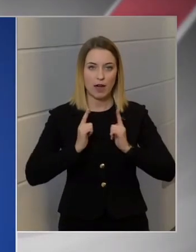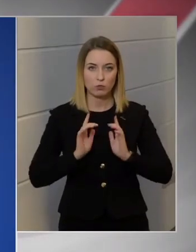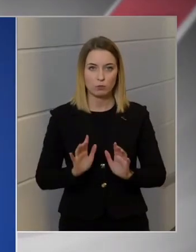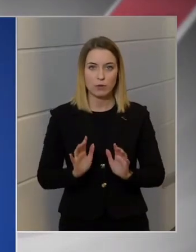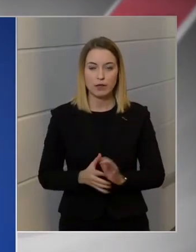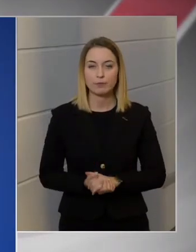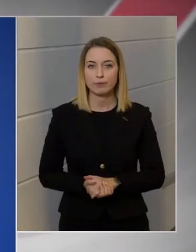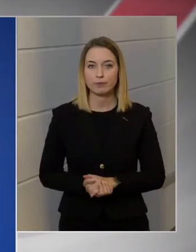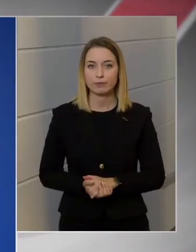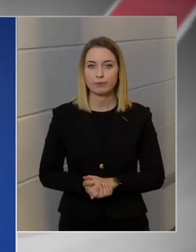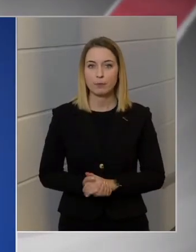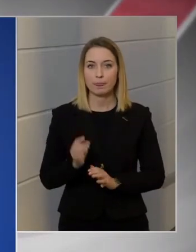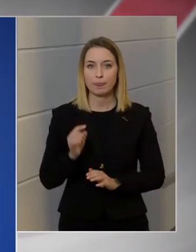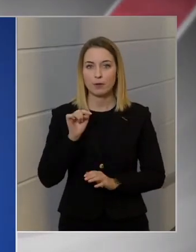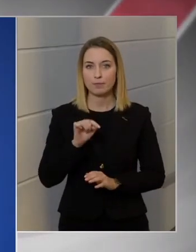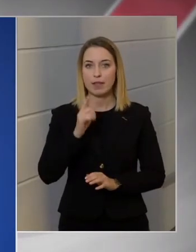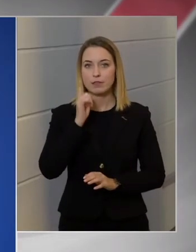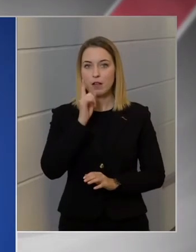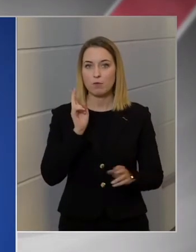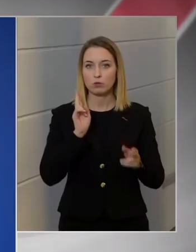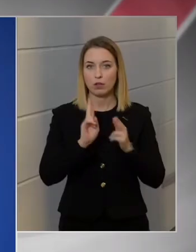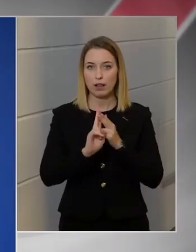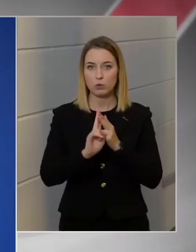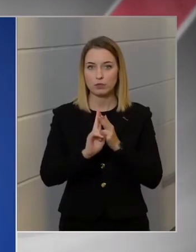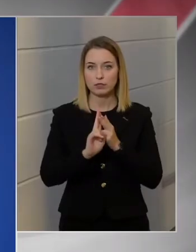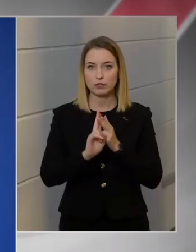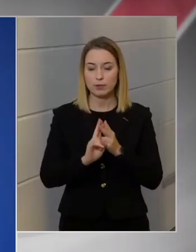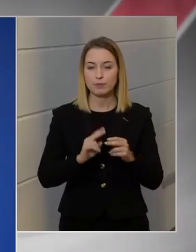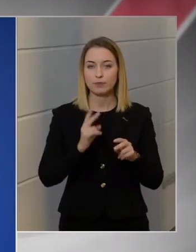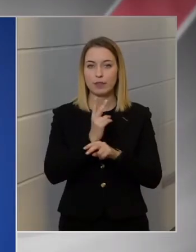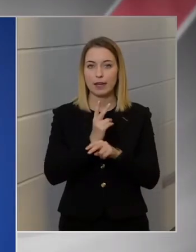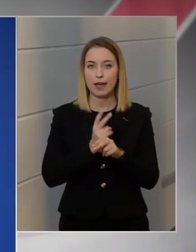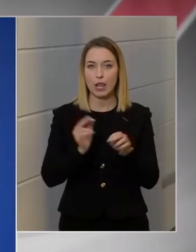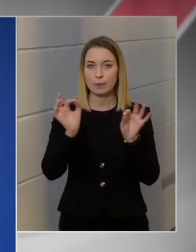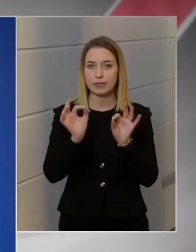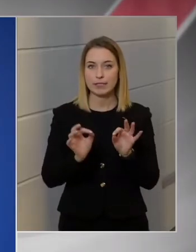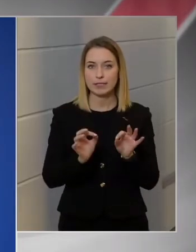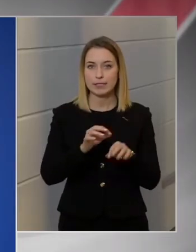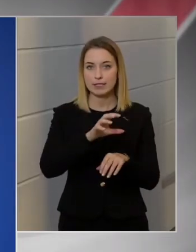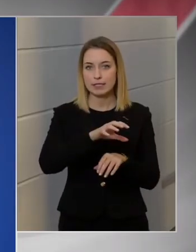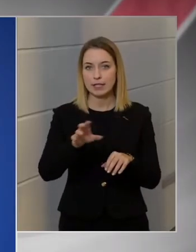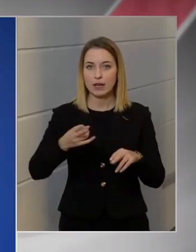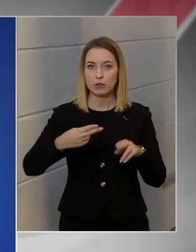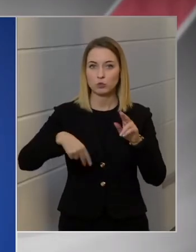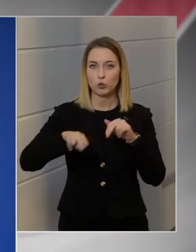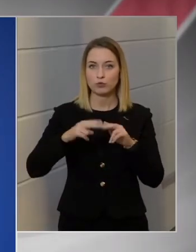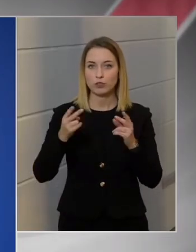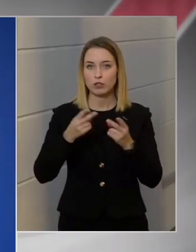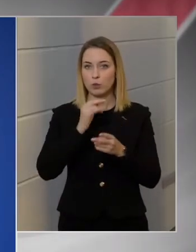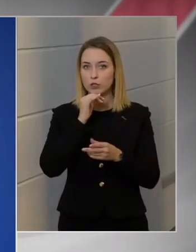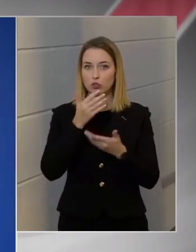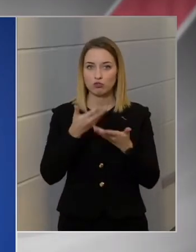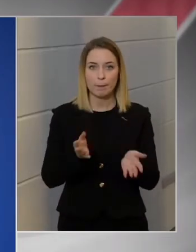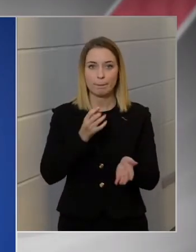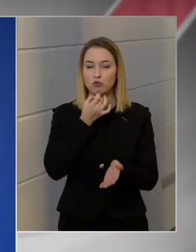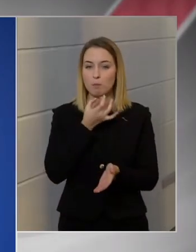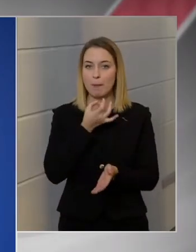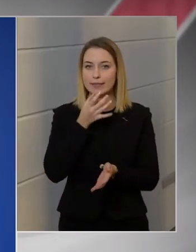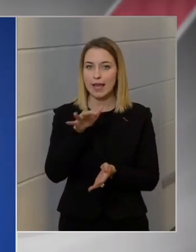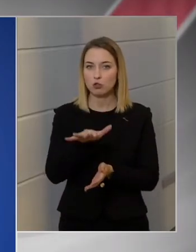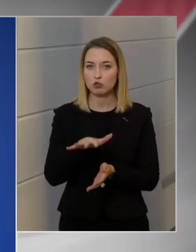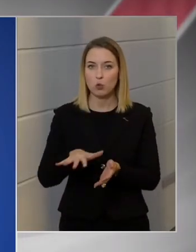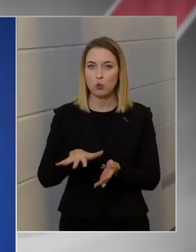meg, ezzel fog találkozni, tehát az állami cégek többségénél is, ahol nincsen semmilyen speciális